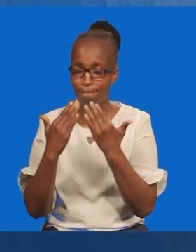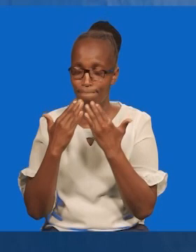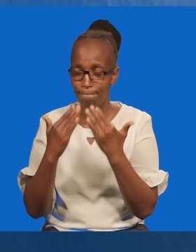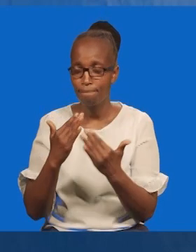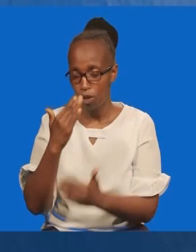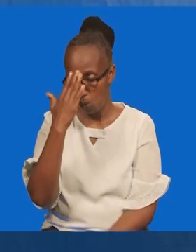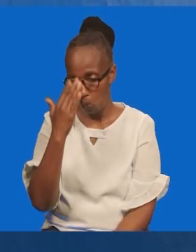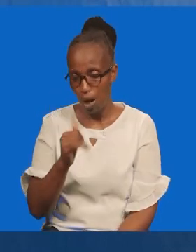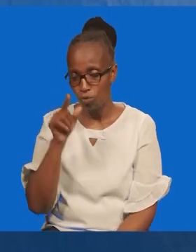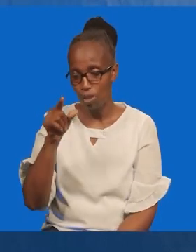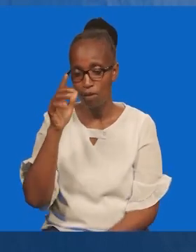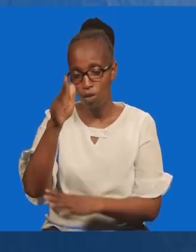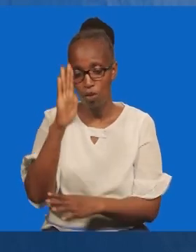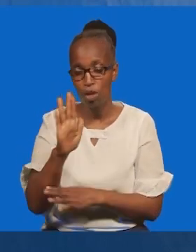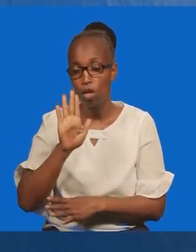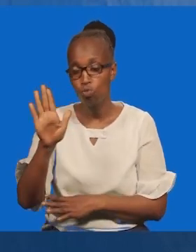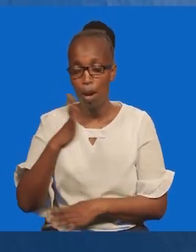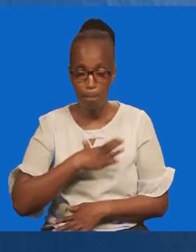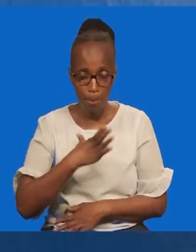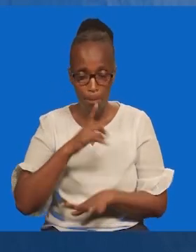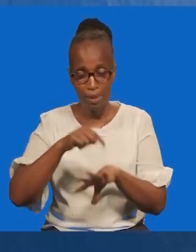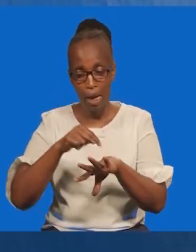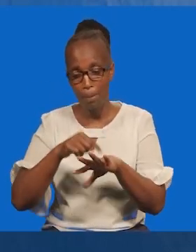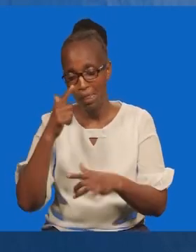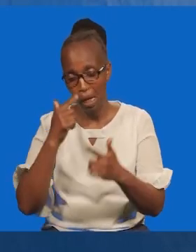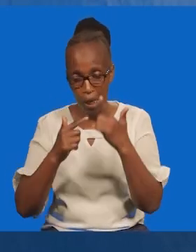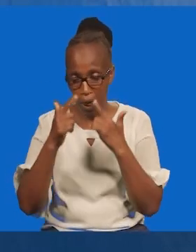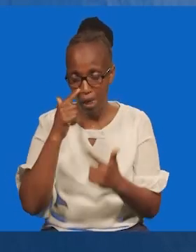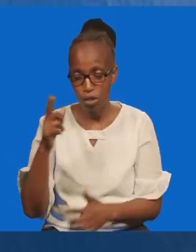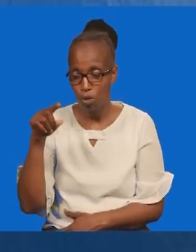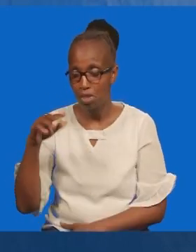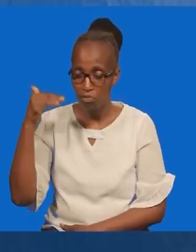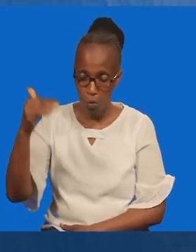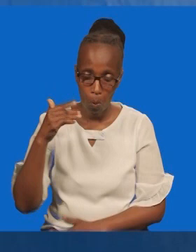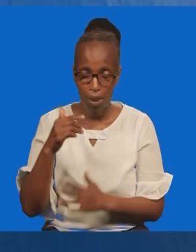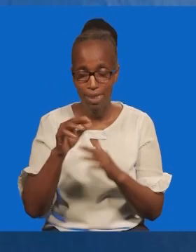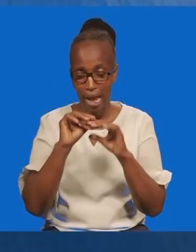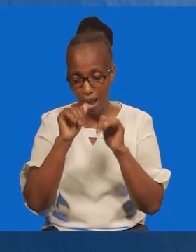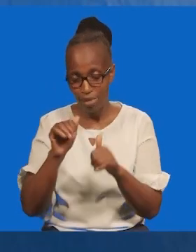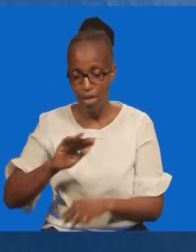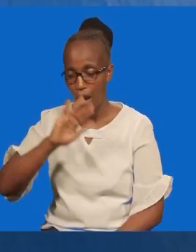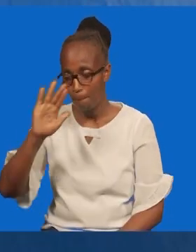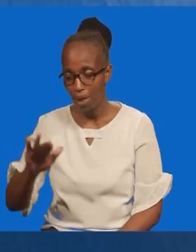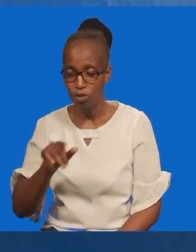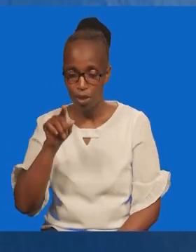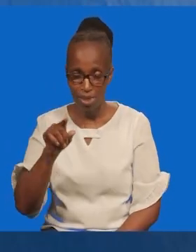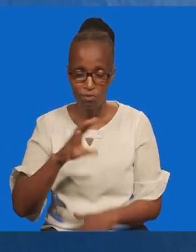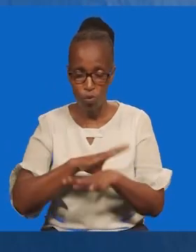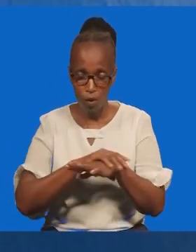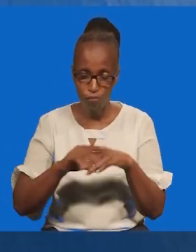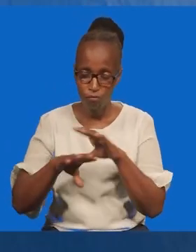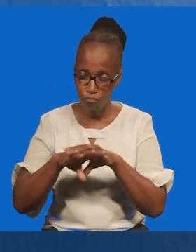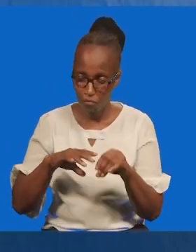kushukuru kwa sababu wewe ni mwana. Akika watu wako anapo kulilia. Wewe uitika. Wewe